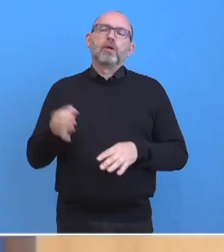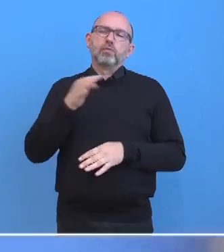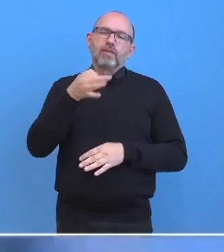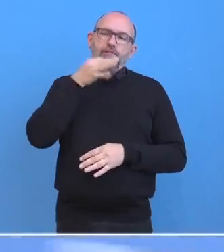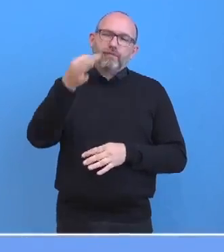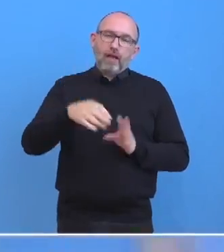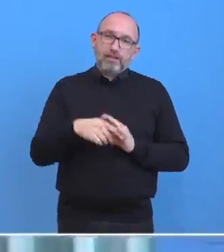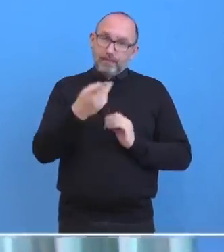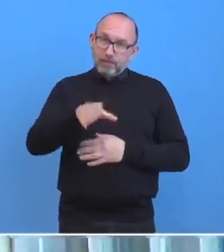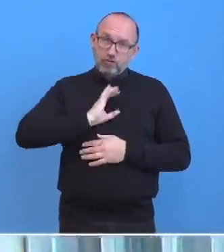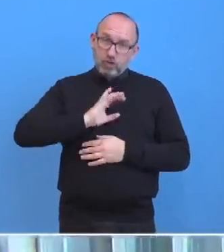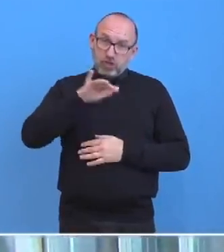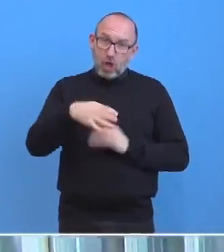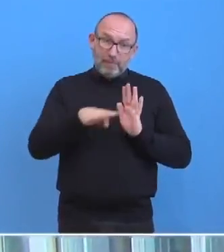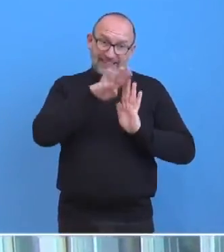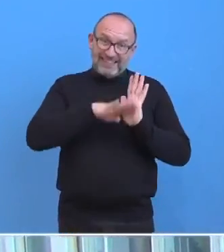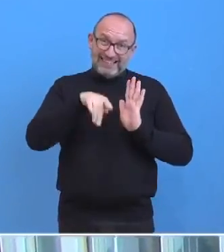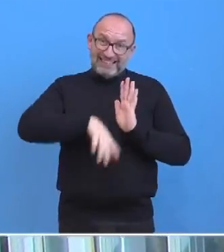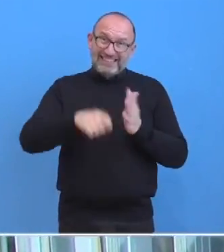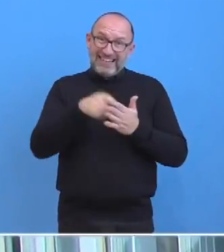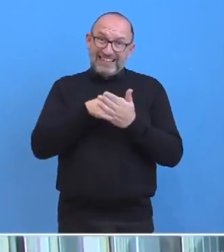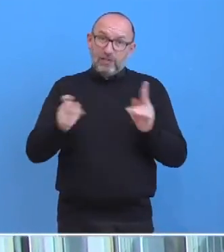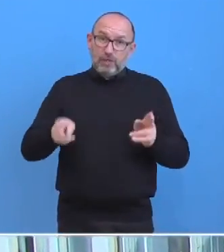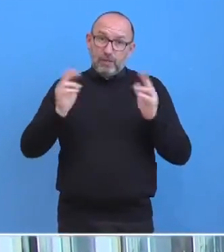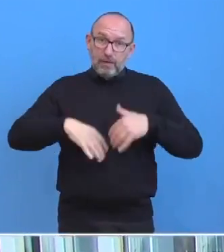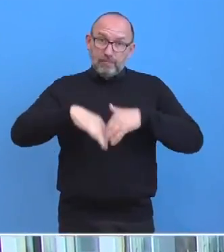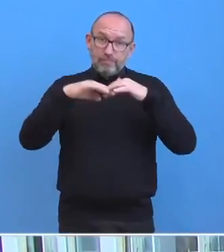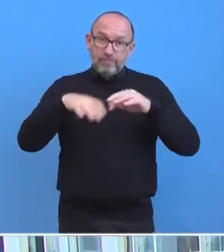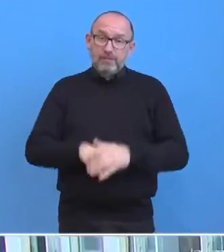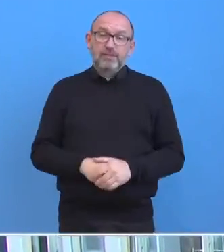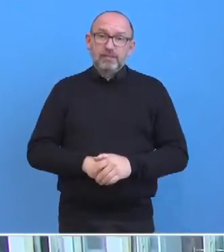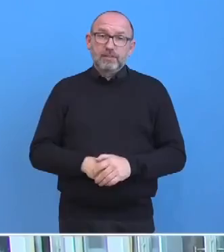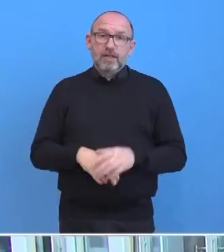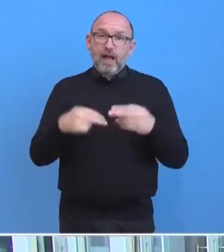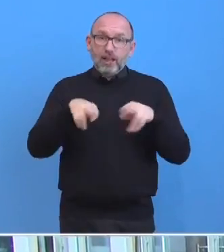Chance für das Gesetz noch in dieser Legislaturperiode? Ich habe meinen Worten nichts hinzuzufügen.